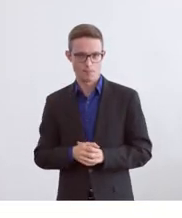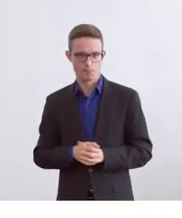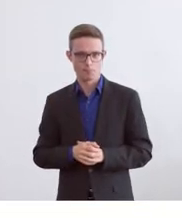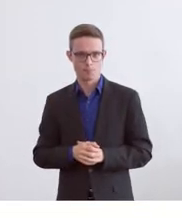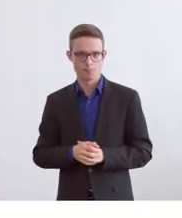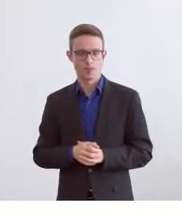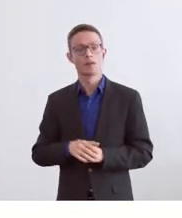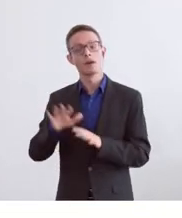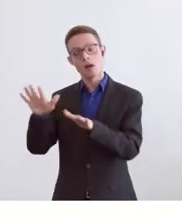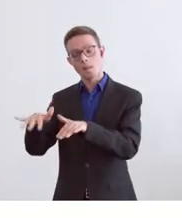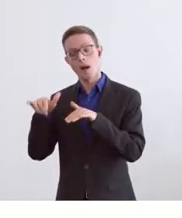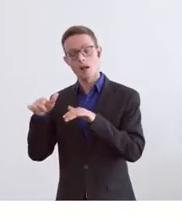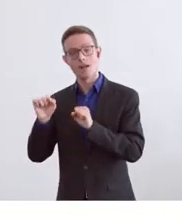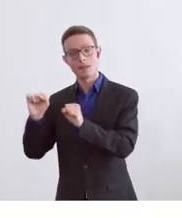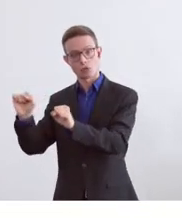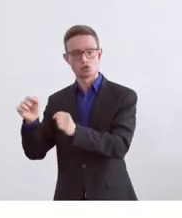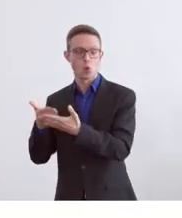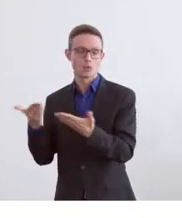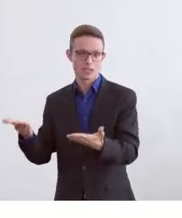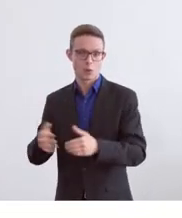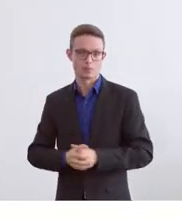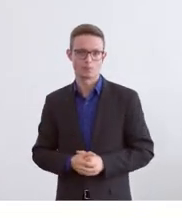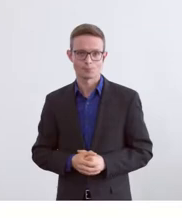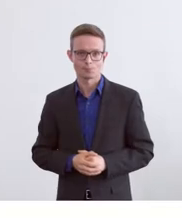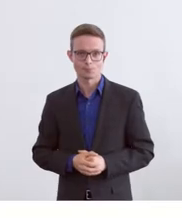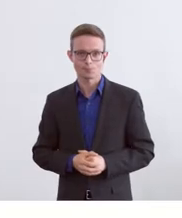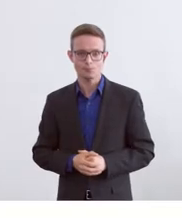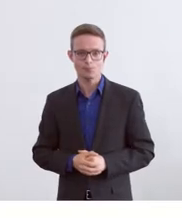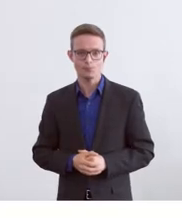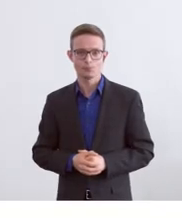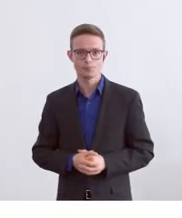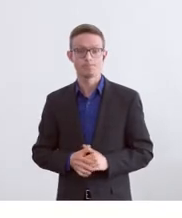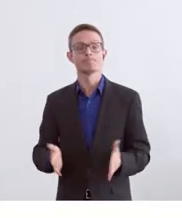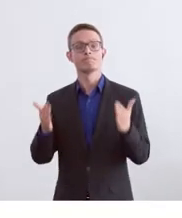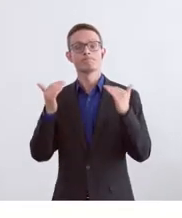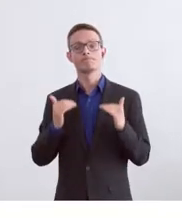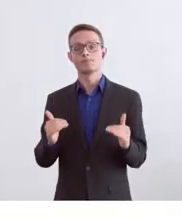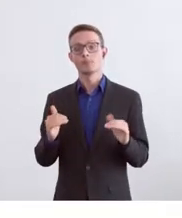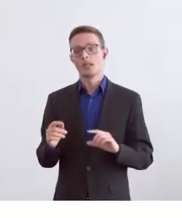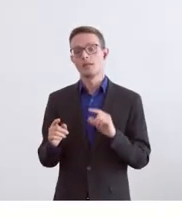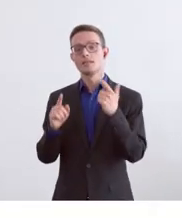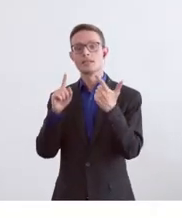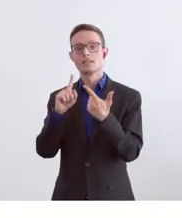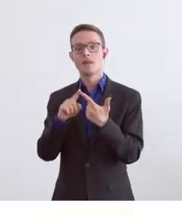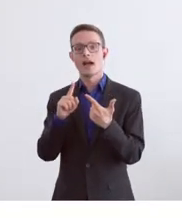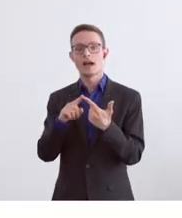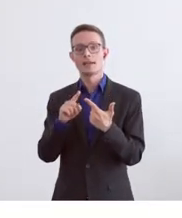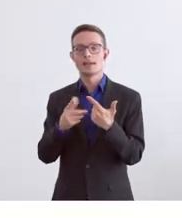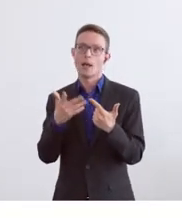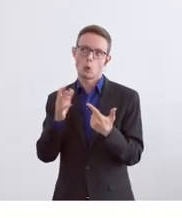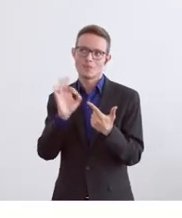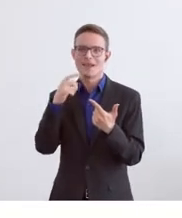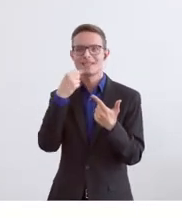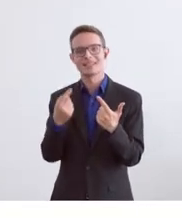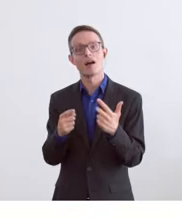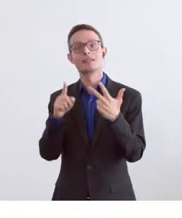Anstoss aus dem Parlament gewesen. Umso erfreulicher ist das Resultat der zweiten oder dann der dritten